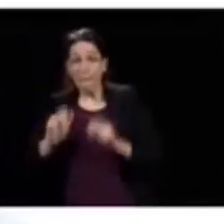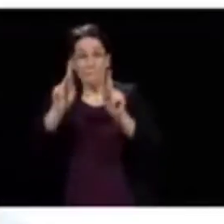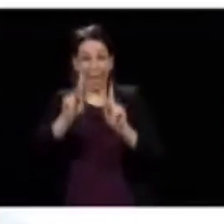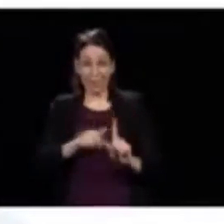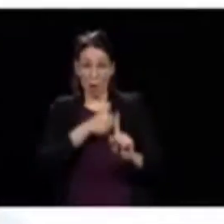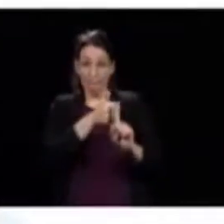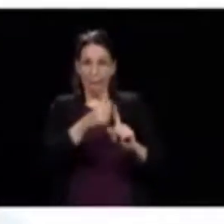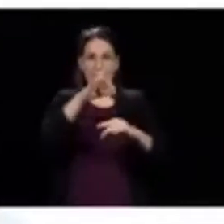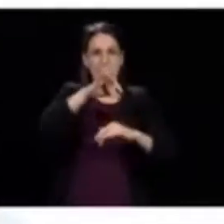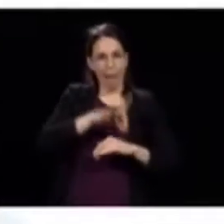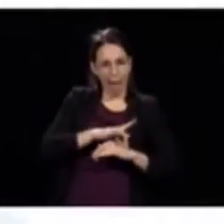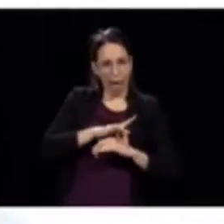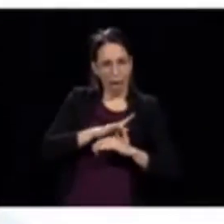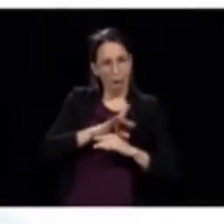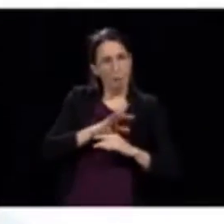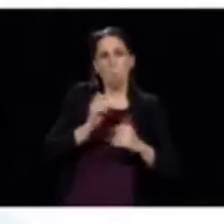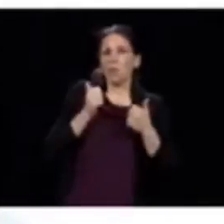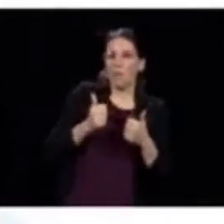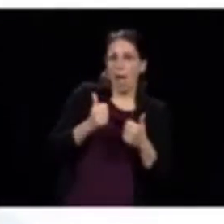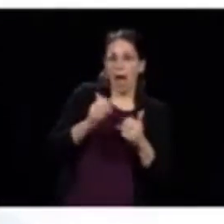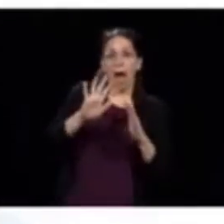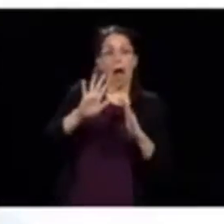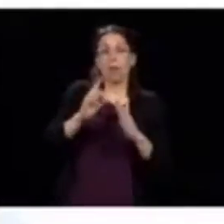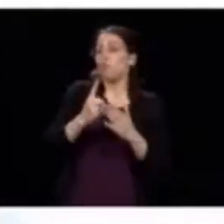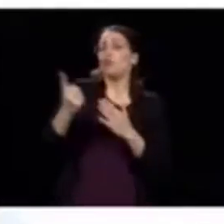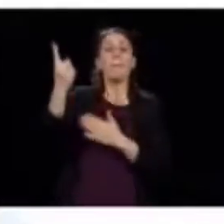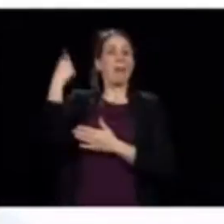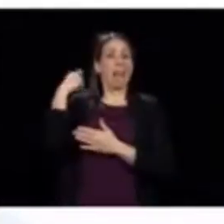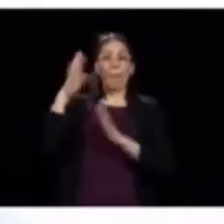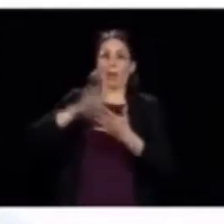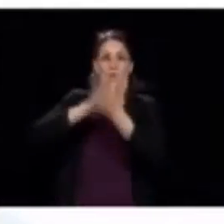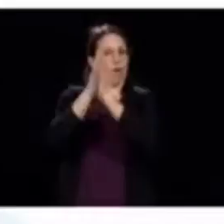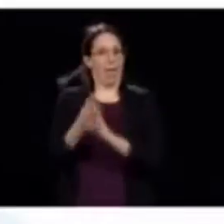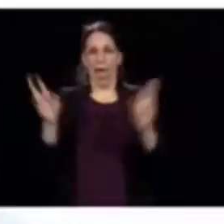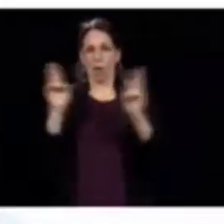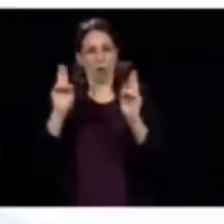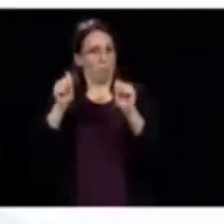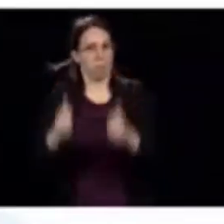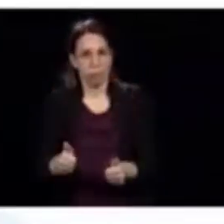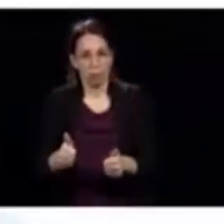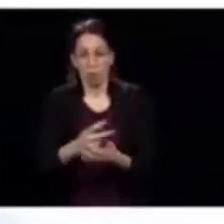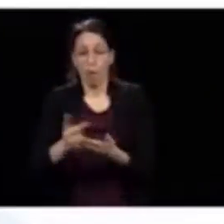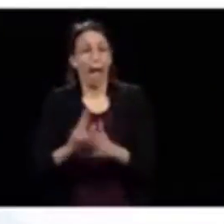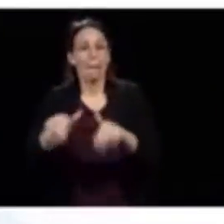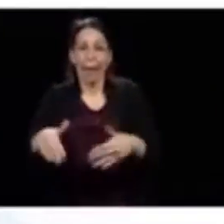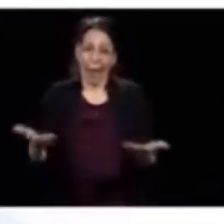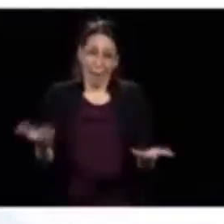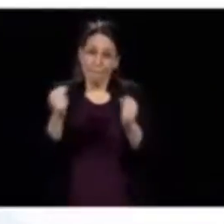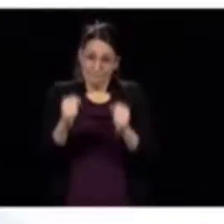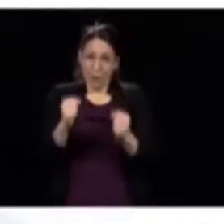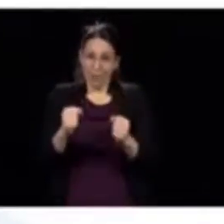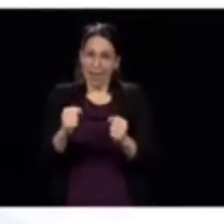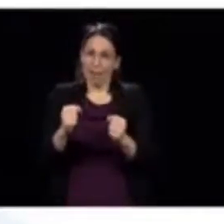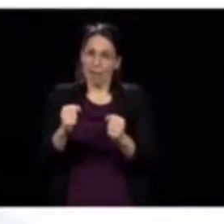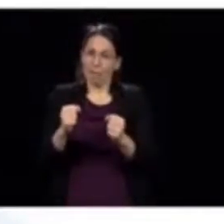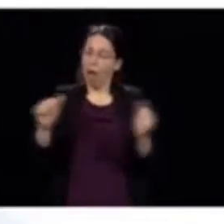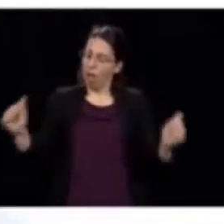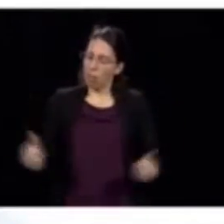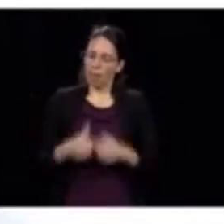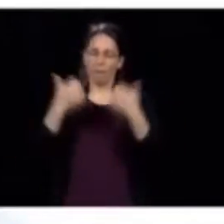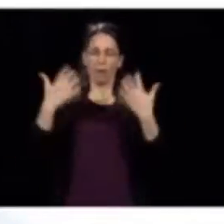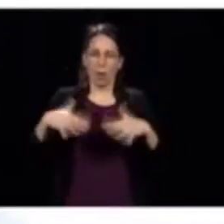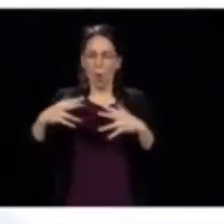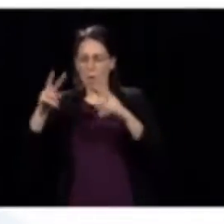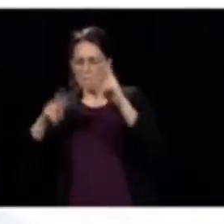personnes peut évoluer. On peut être semi-urgent il y une semaine et devenir urgent dans deux semaines. Alors, ça, c'est